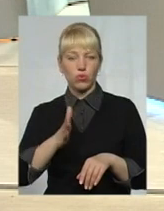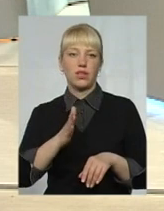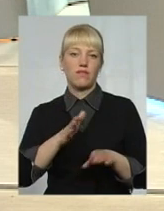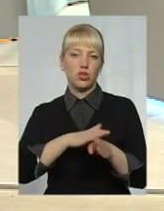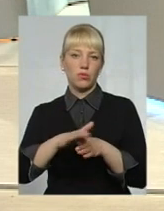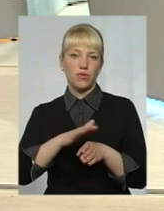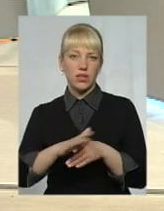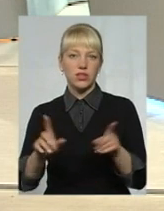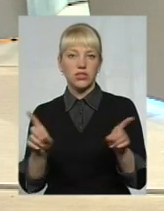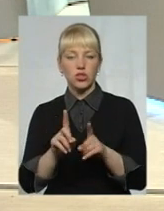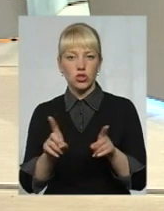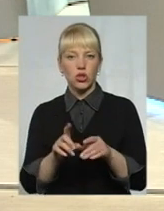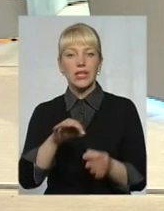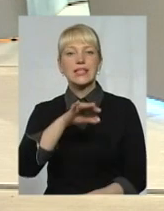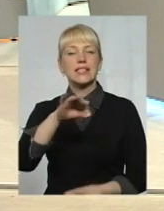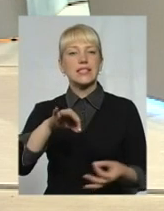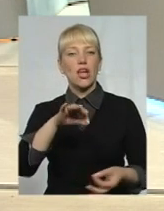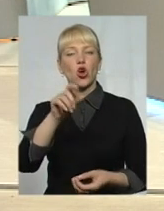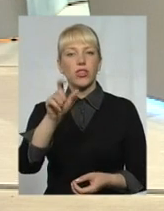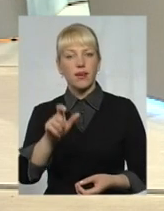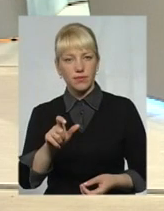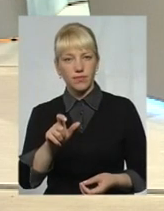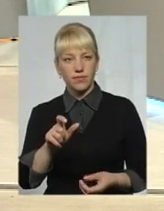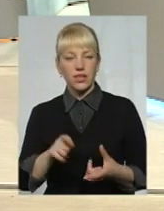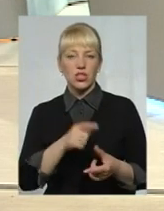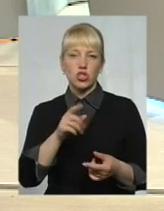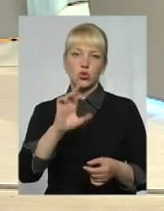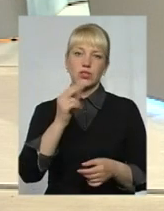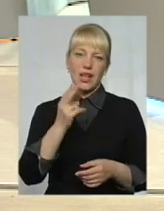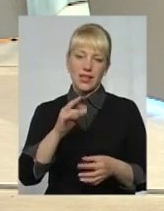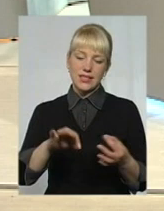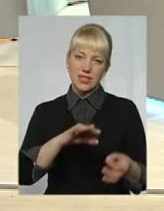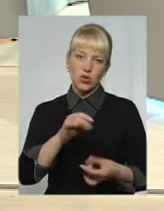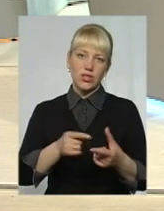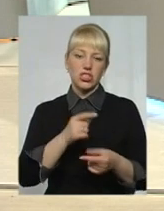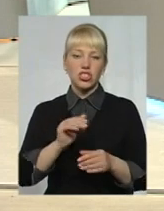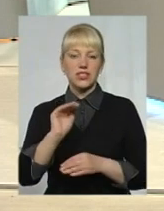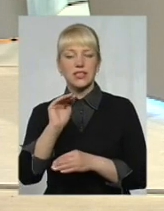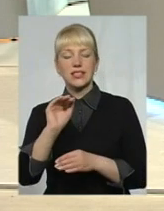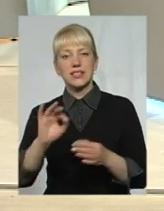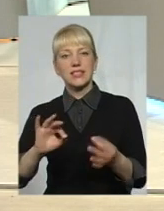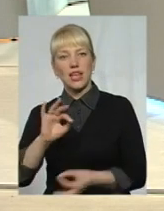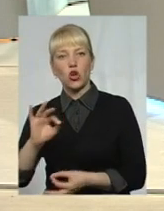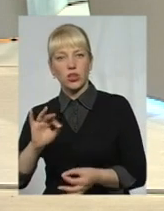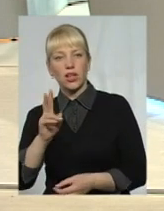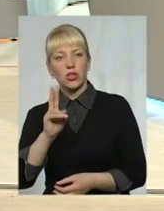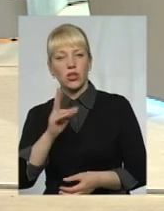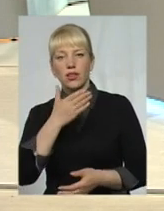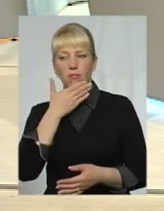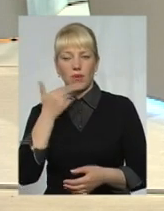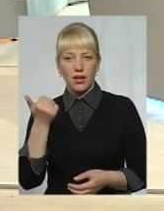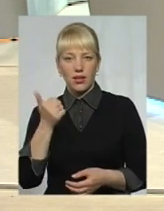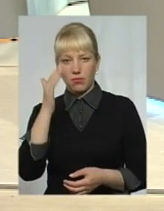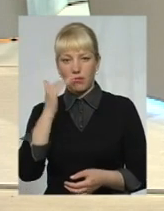сирота, або ж, чи то соціальна сирота, чи то сирота, яка не має